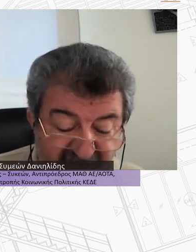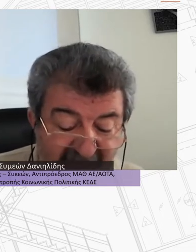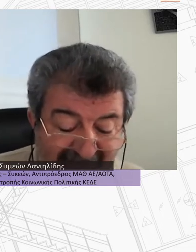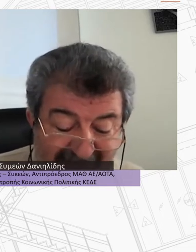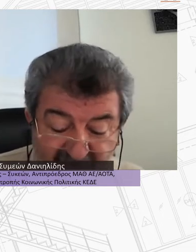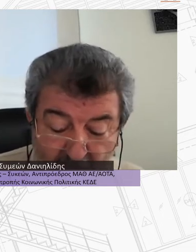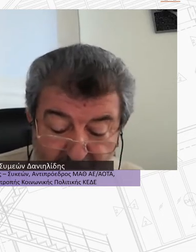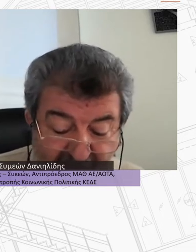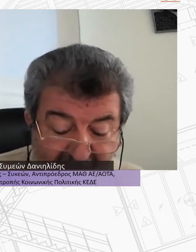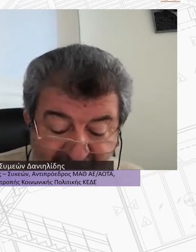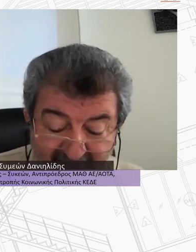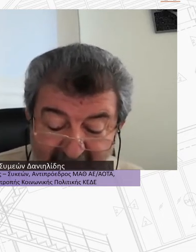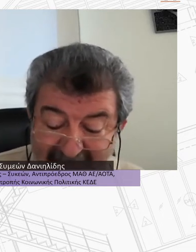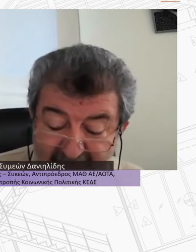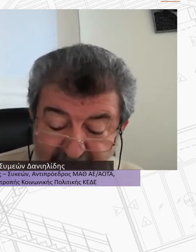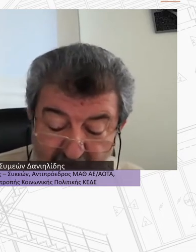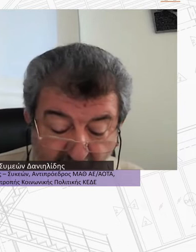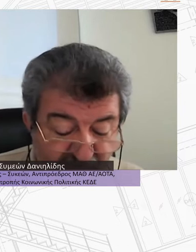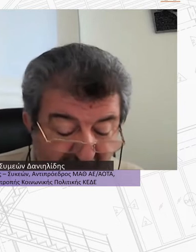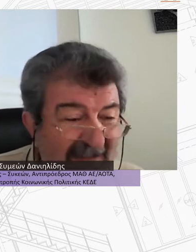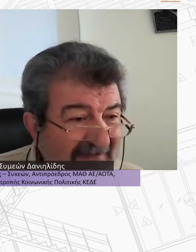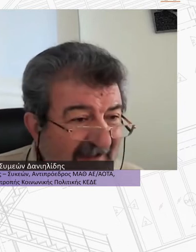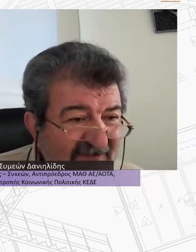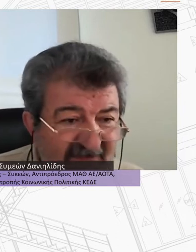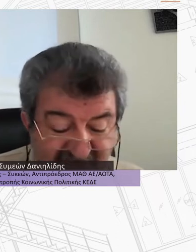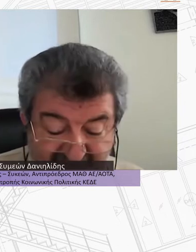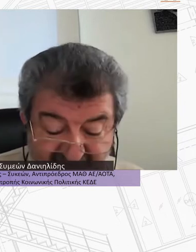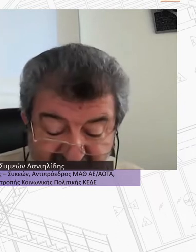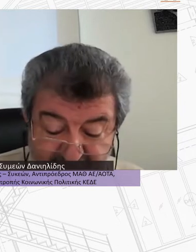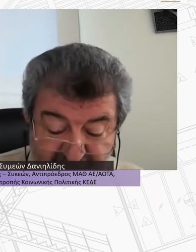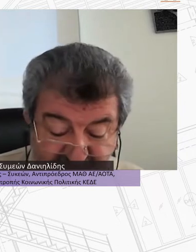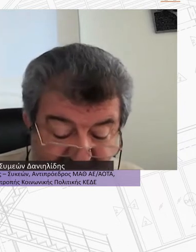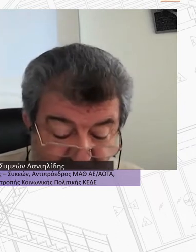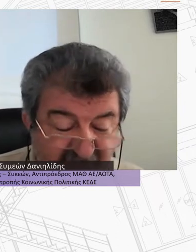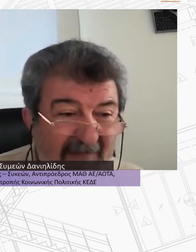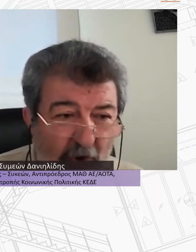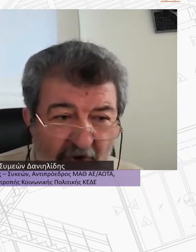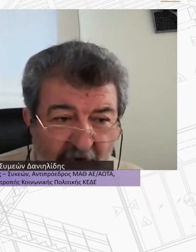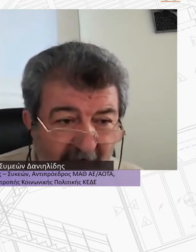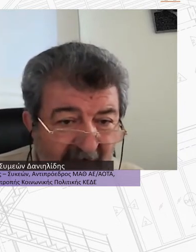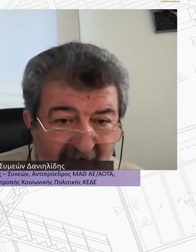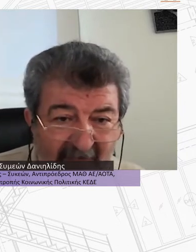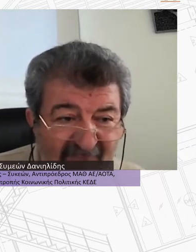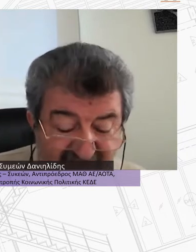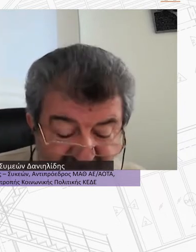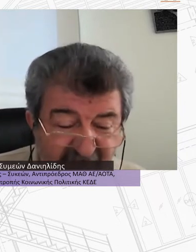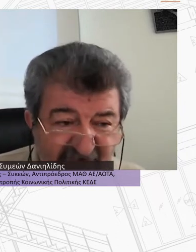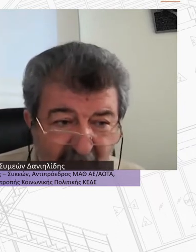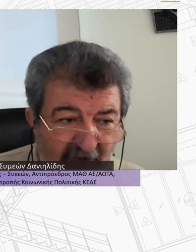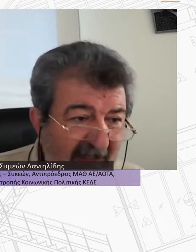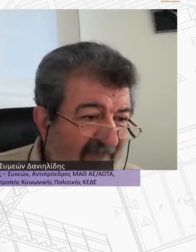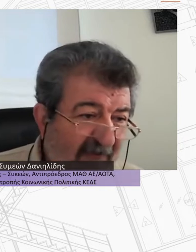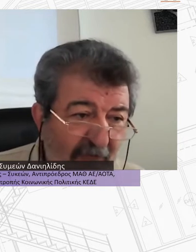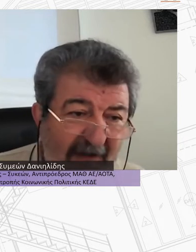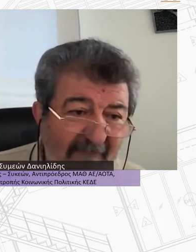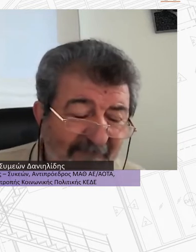ιδιοκτήτη ακινήτων που θα περιέρθουν στο δημόσιο μετά τη λήξη της σχετικής προθεσμίας στο κτηματολόγιο Με αυτή τη ρύθμιση